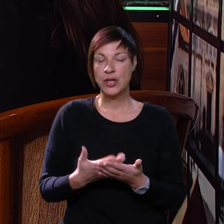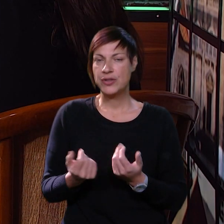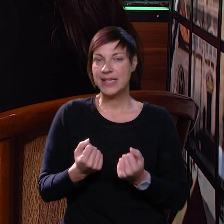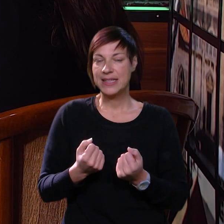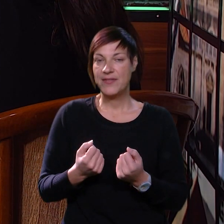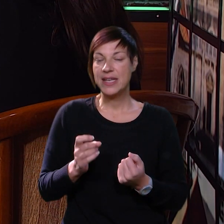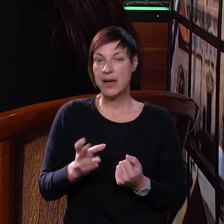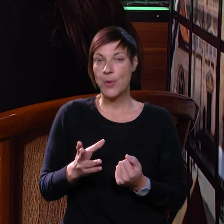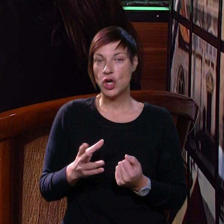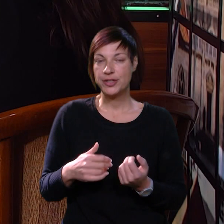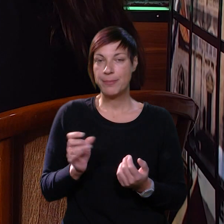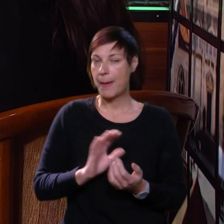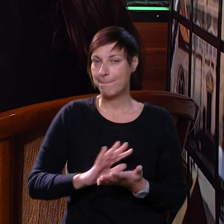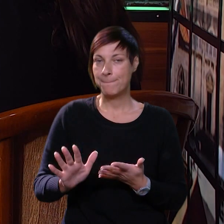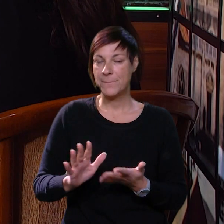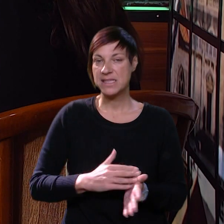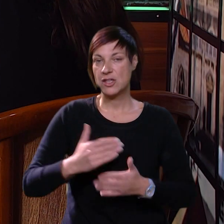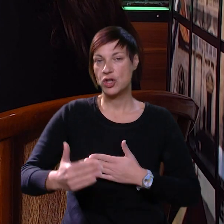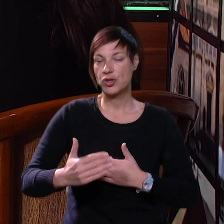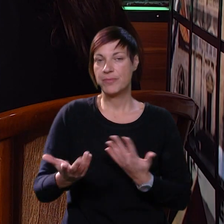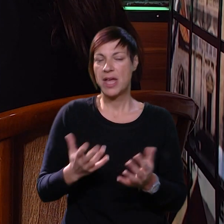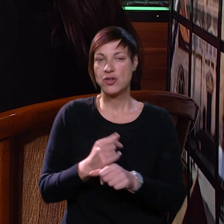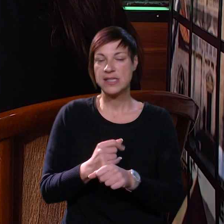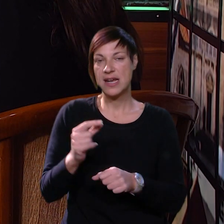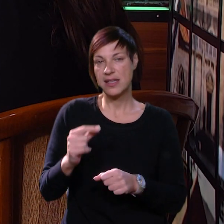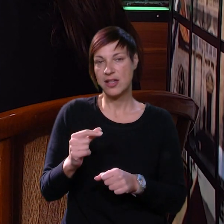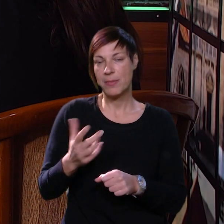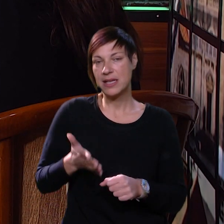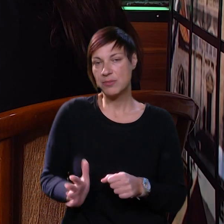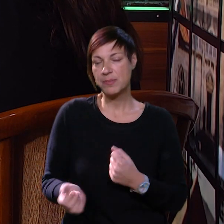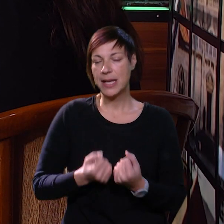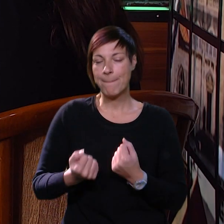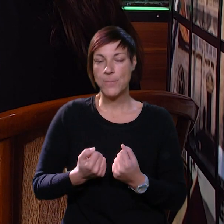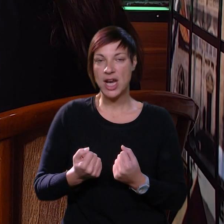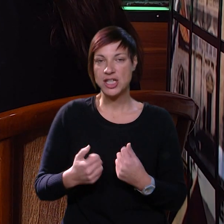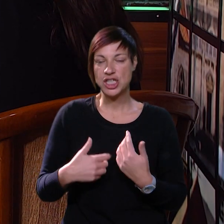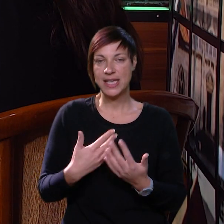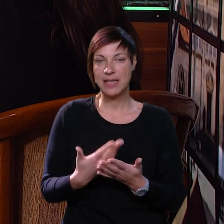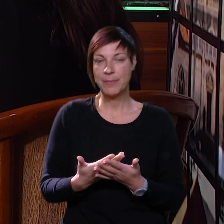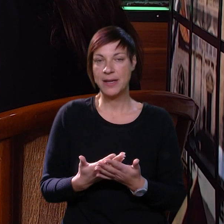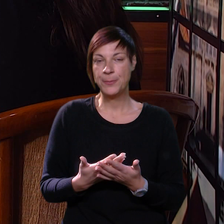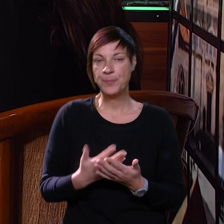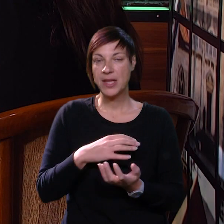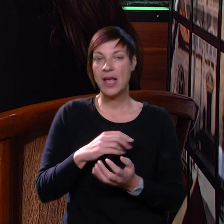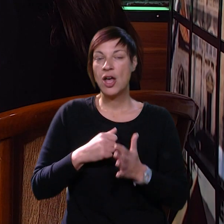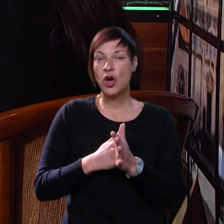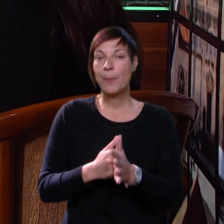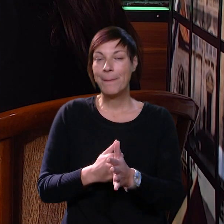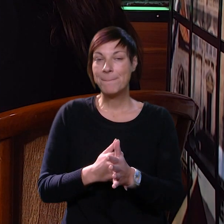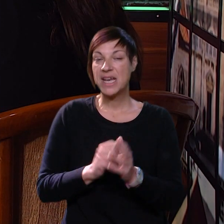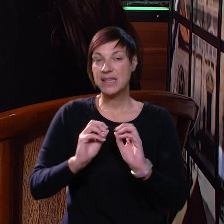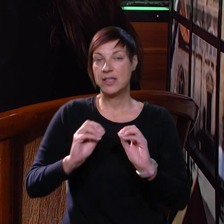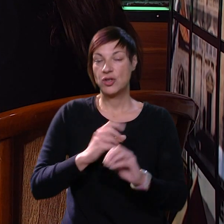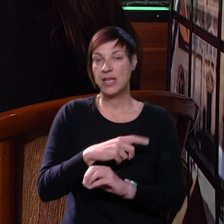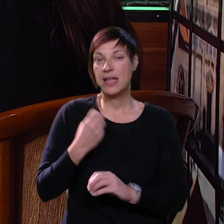dakle, onda interveniramo odmah, dakle, bez neke odgode ako se radi o nekim manje ozbiljnijim ponašanjima, onda odgojitelj